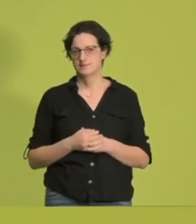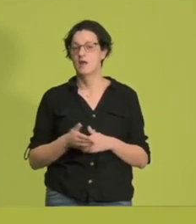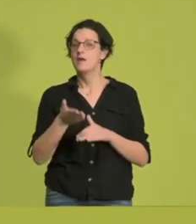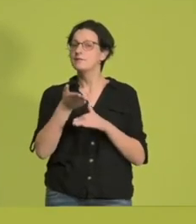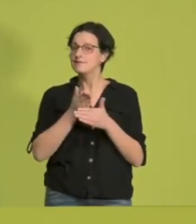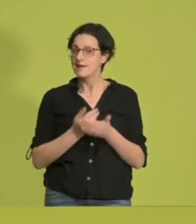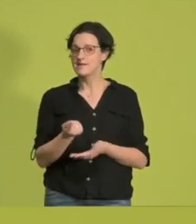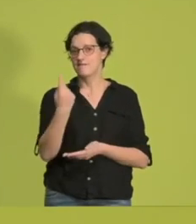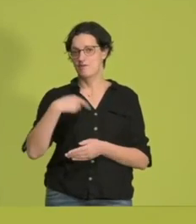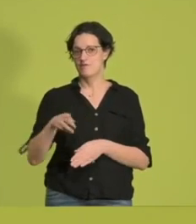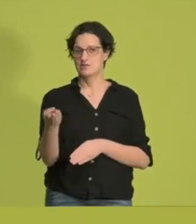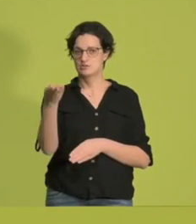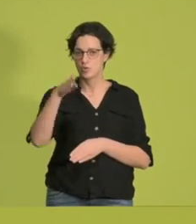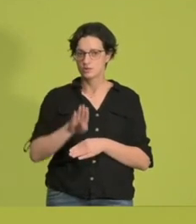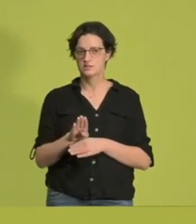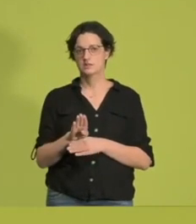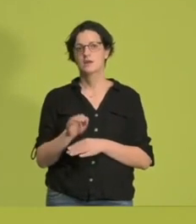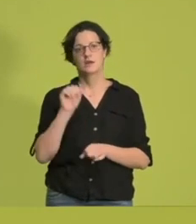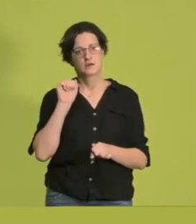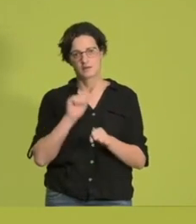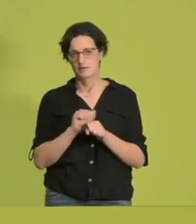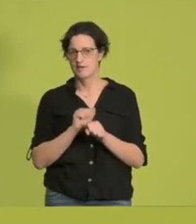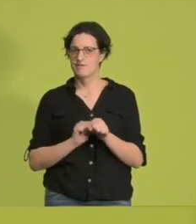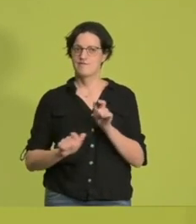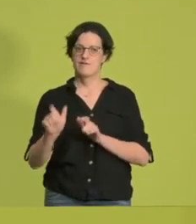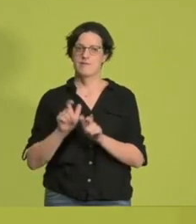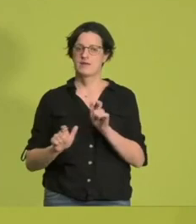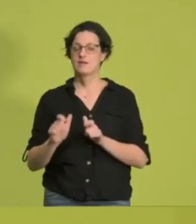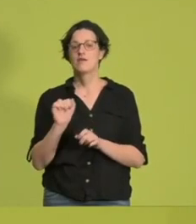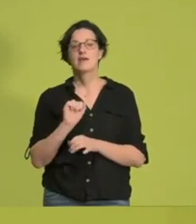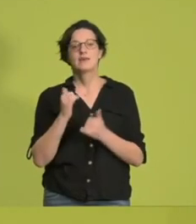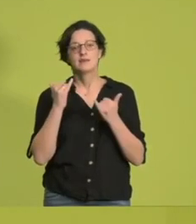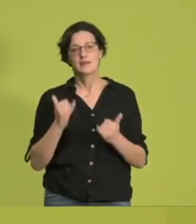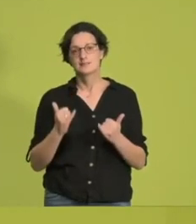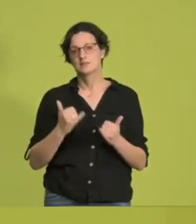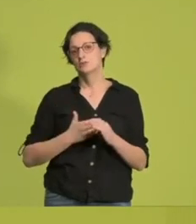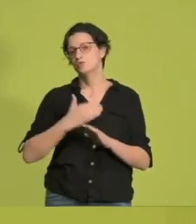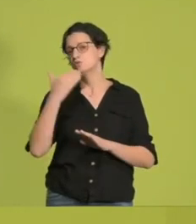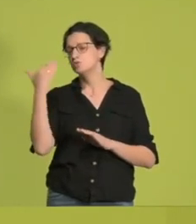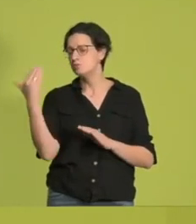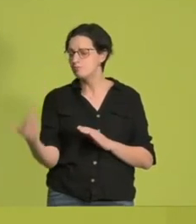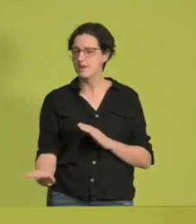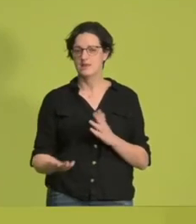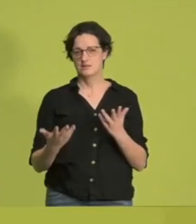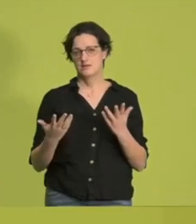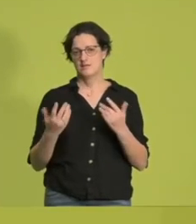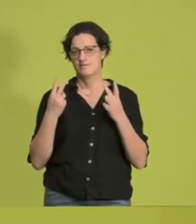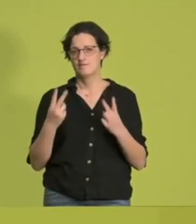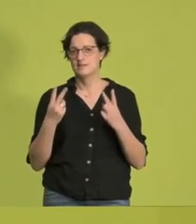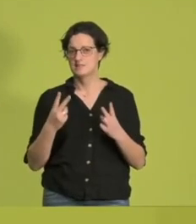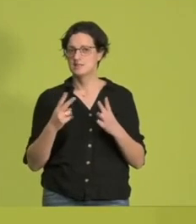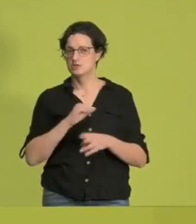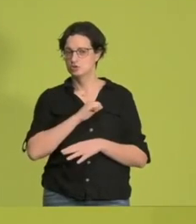vermeidbar. Ein Teil von dieser Misere steckt mit daran, dass wir zu spät in eine der wichtigsten Situationen kommen, in das